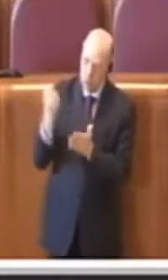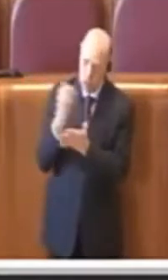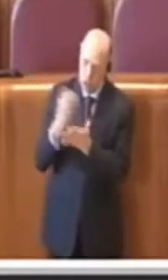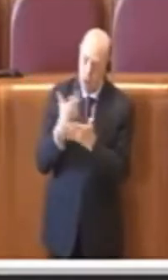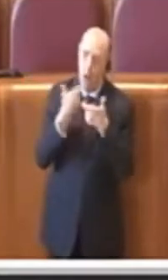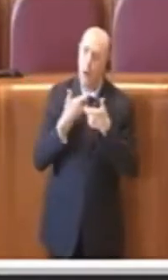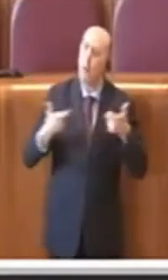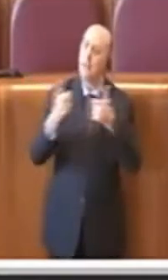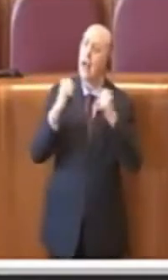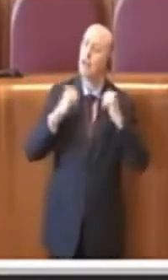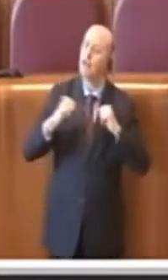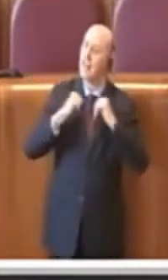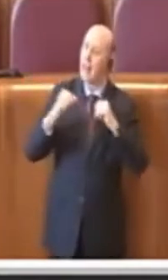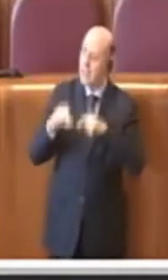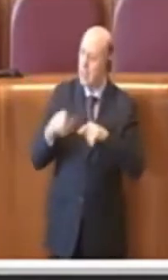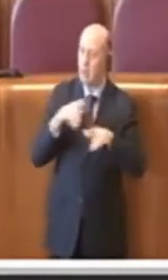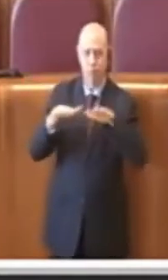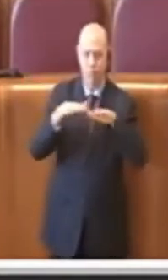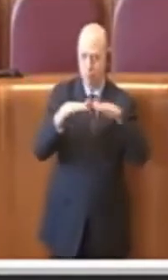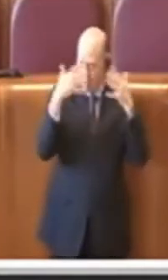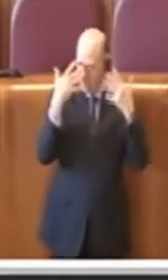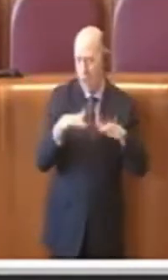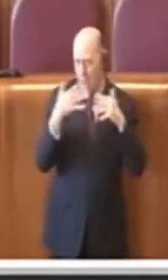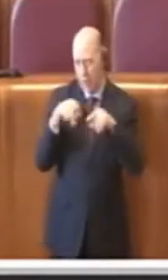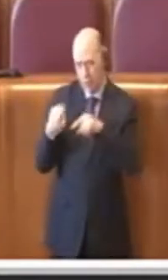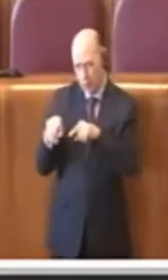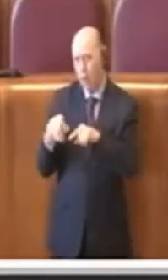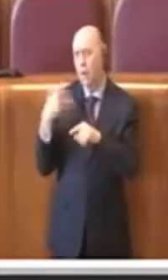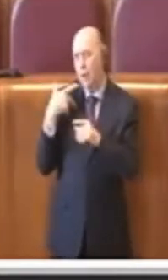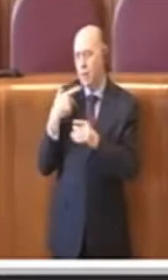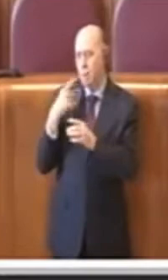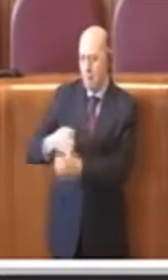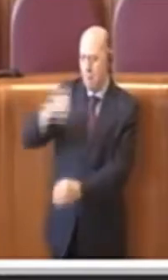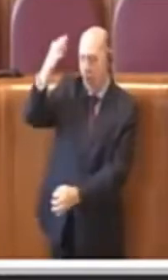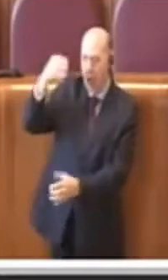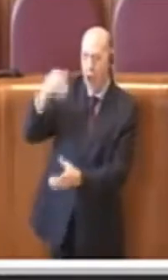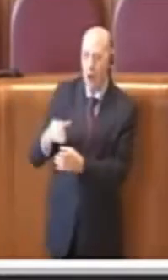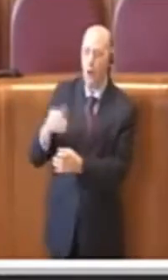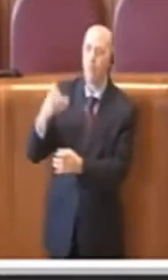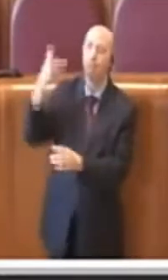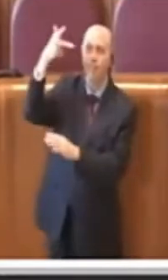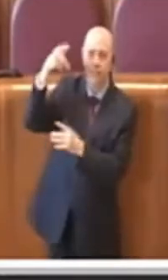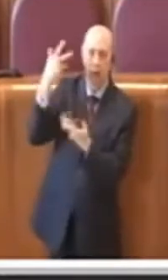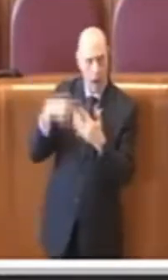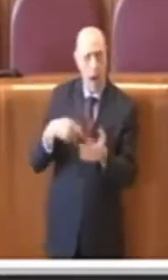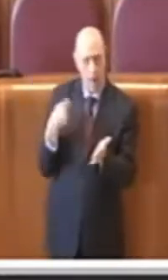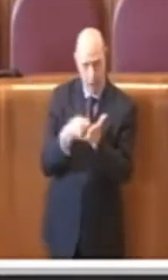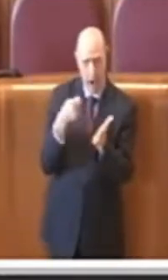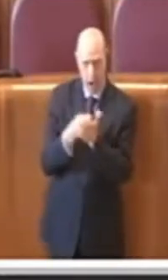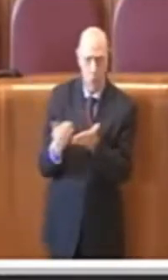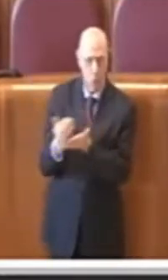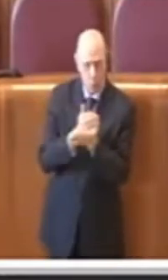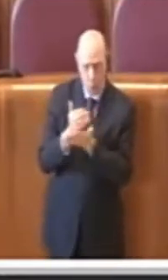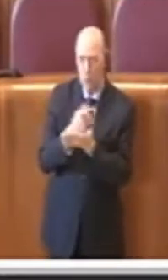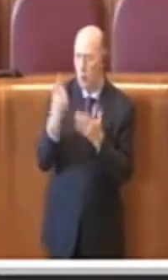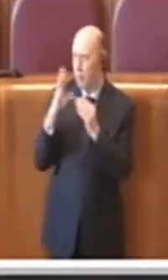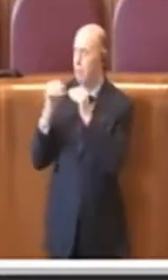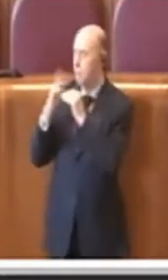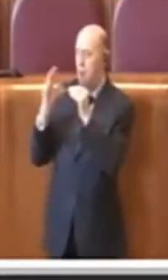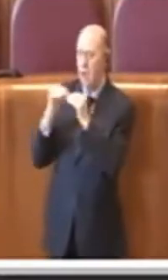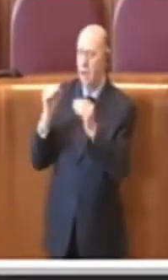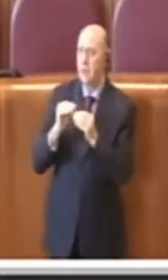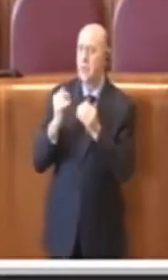comitato di cittadini si è attivato e ha pagato tutto per implementare il